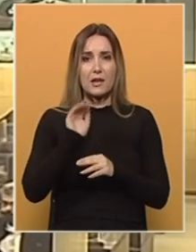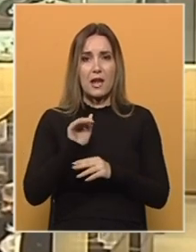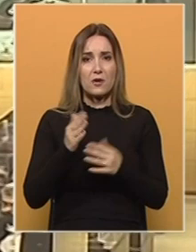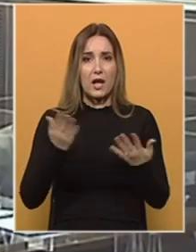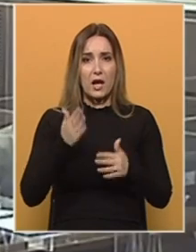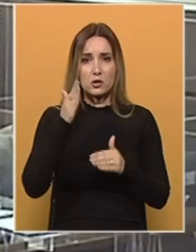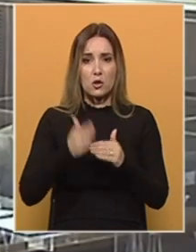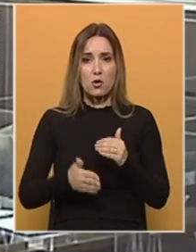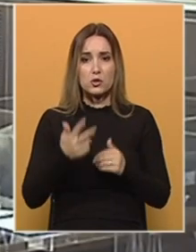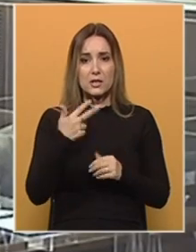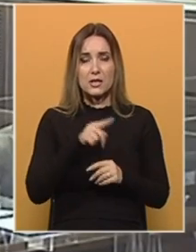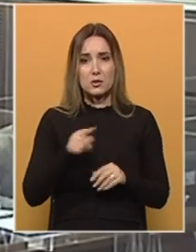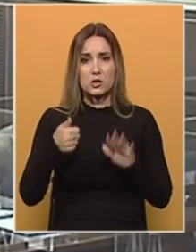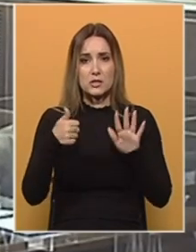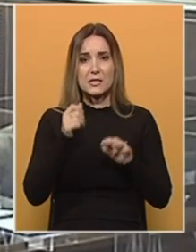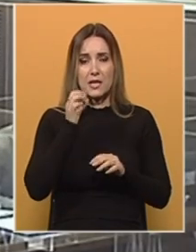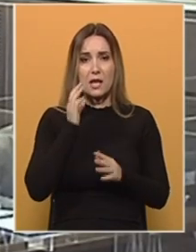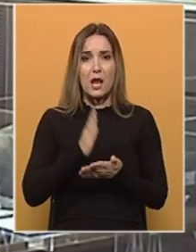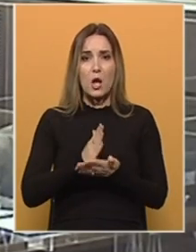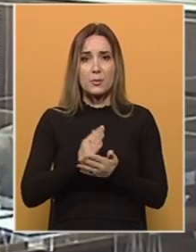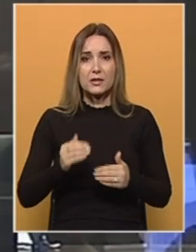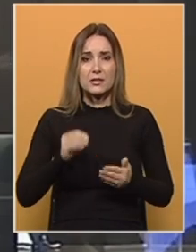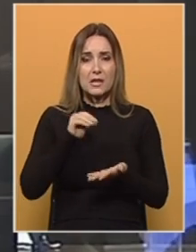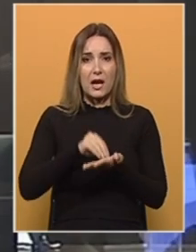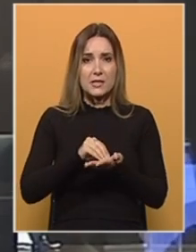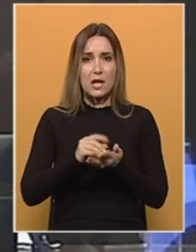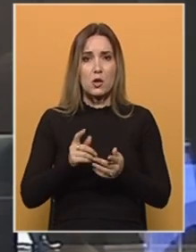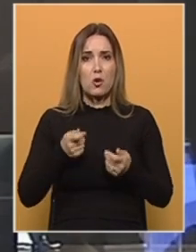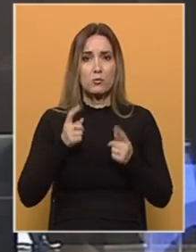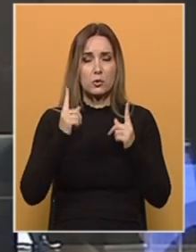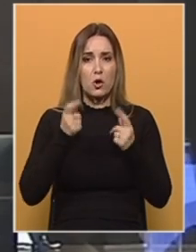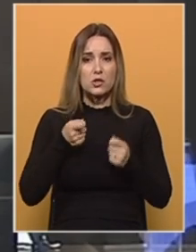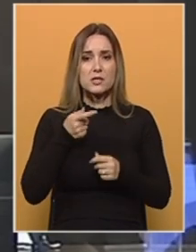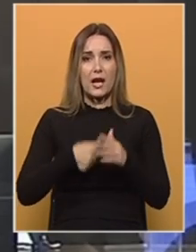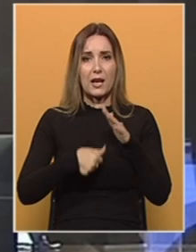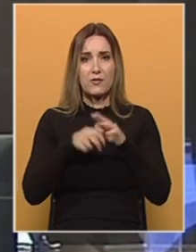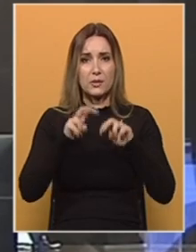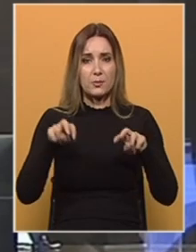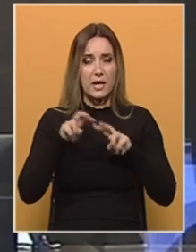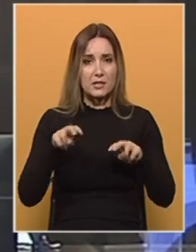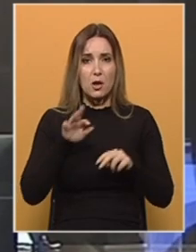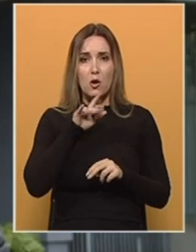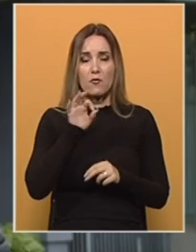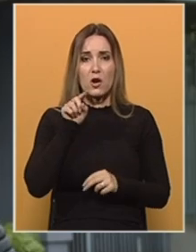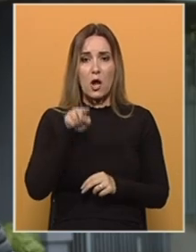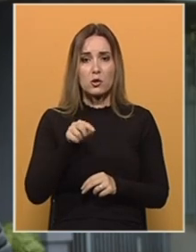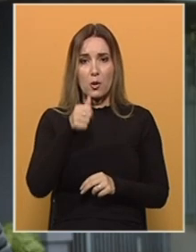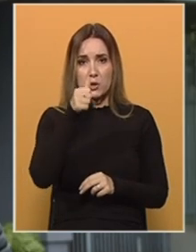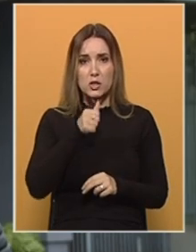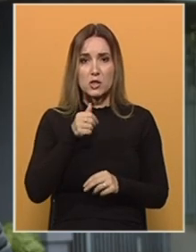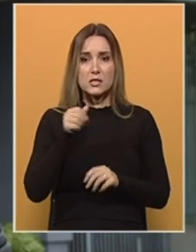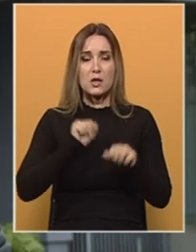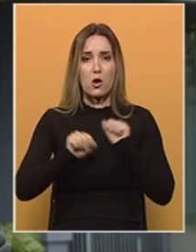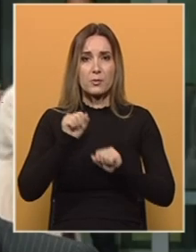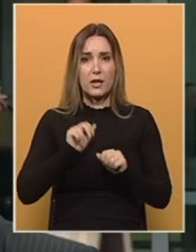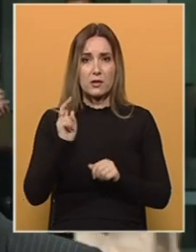kako će u oko 30 do 60 dana biti zakazano ročište za glavni pretrest u ovom predmetu. Govorila je i o tome na šta će se obrana